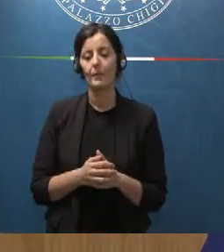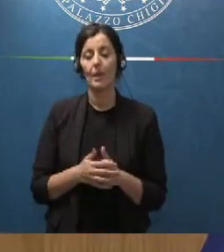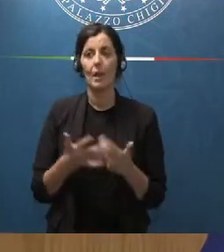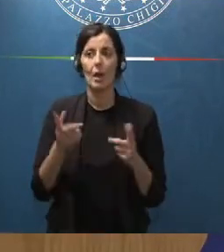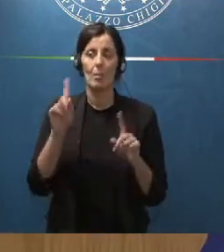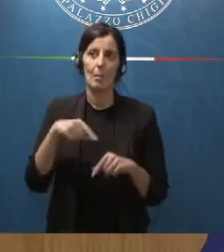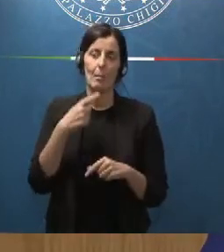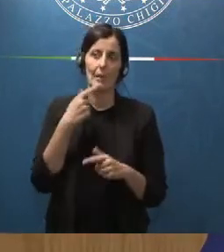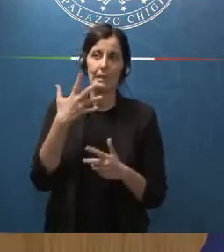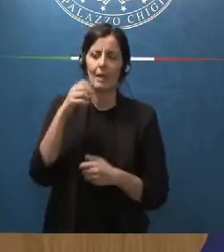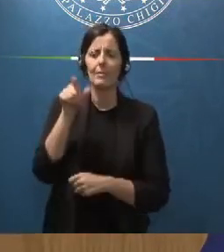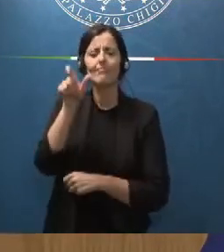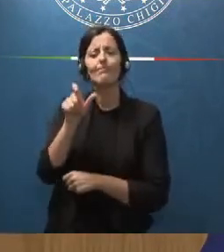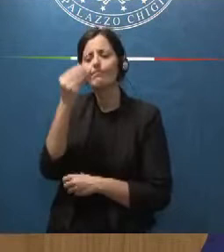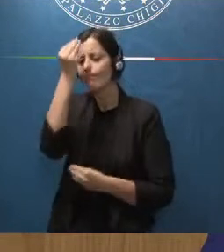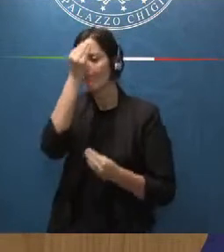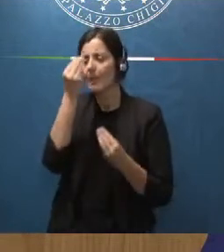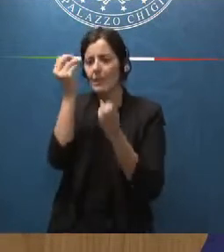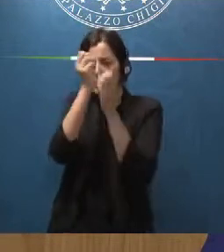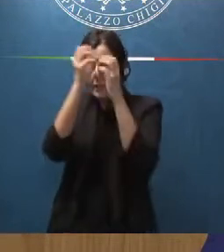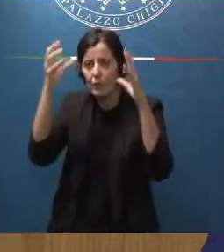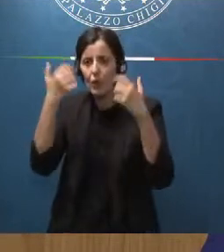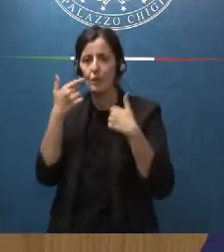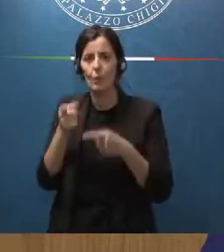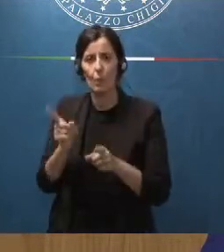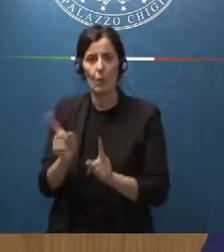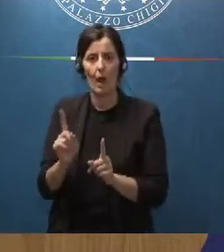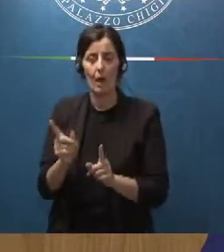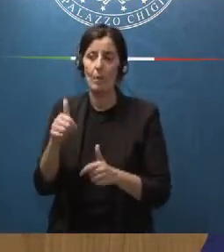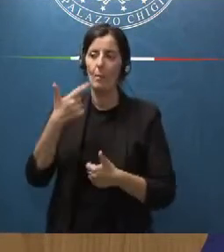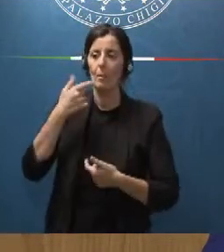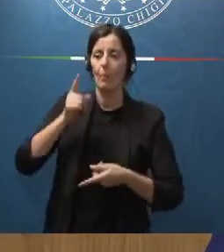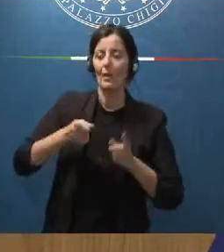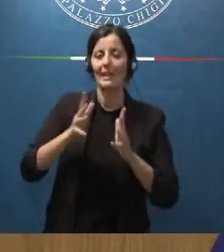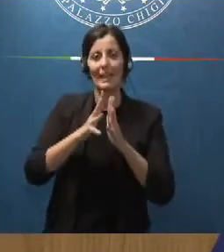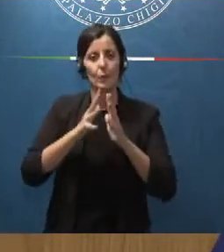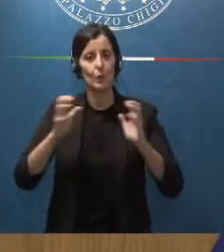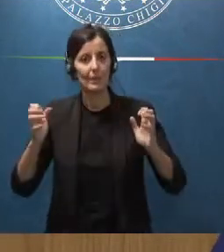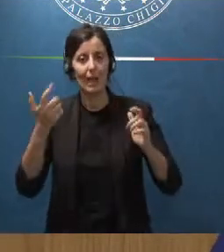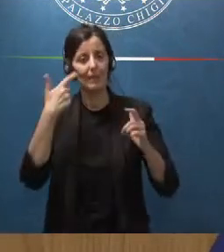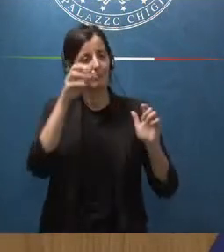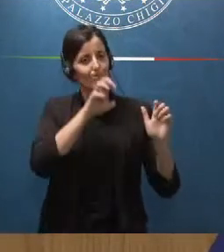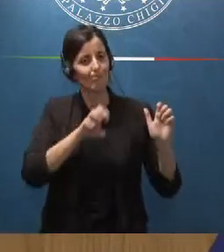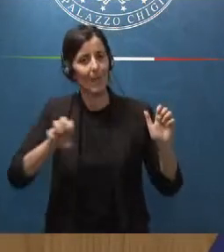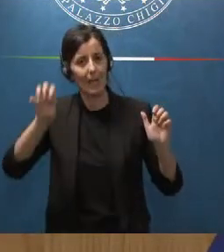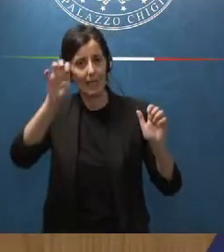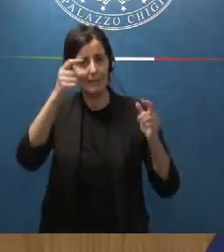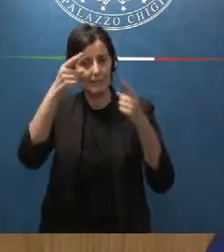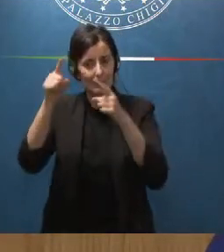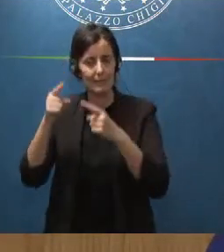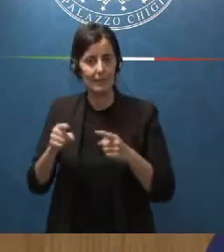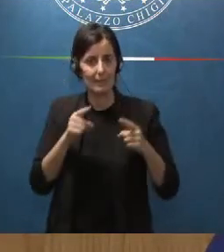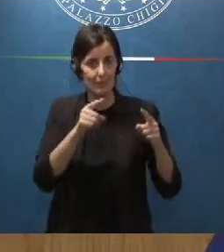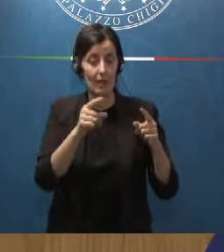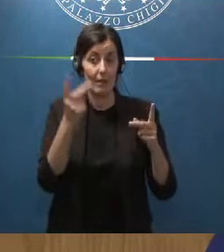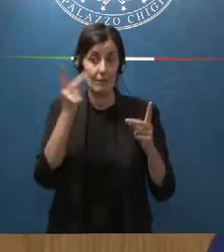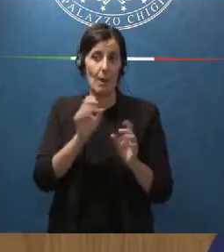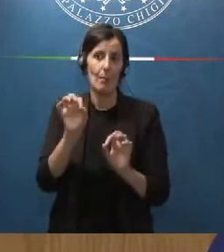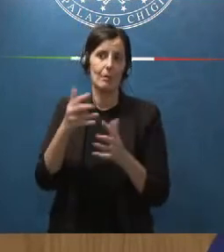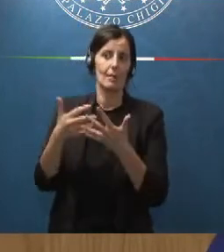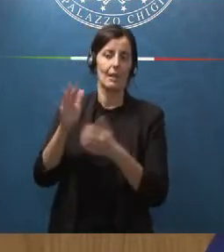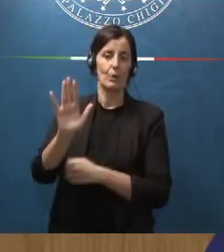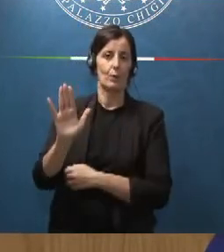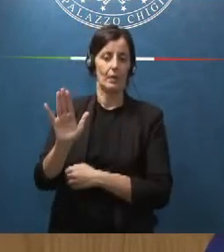capire quali erano le sue idee le sue visioni anche delle politiche industriali di diversi paesi visto che degli Stati Uniti